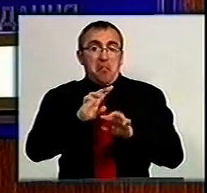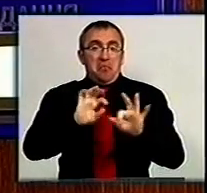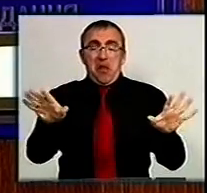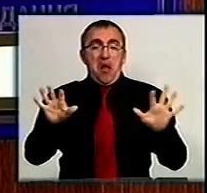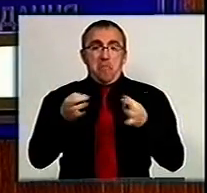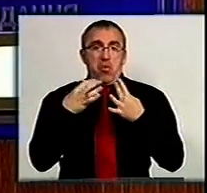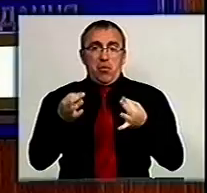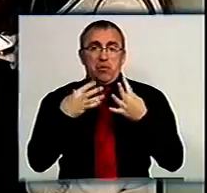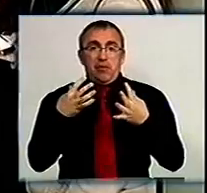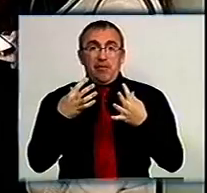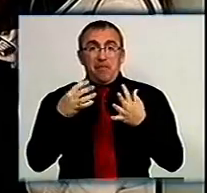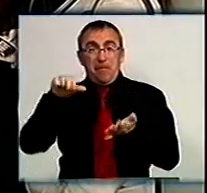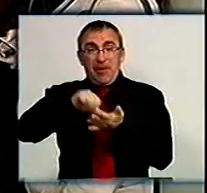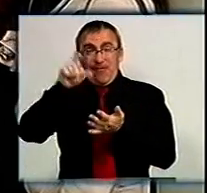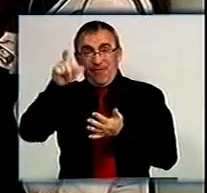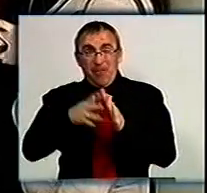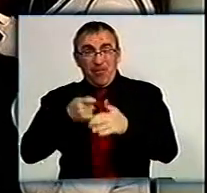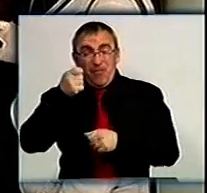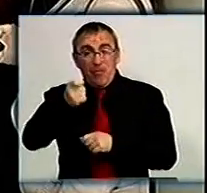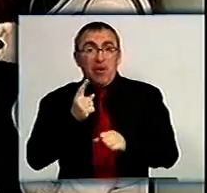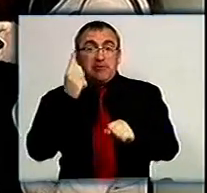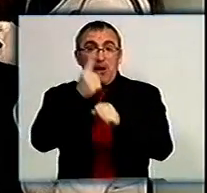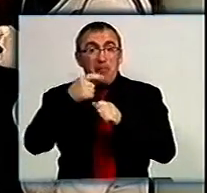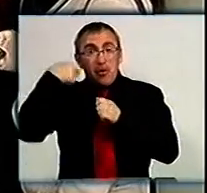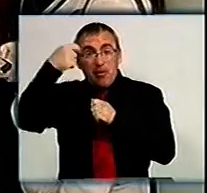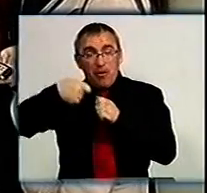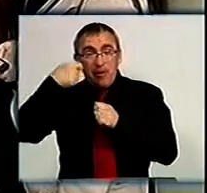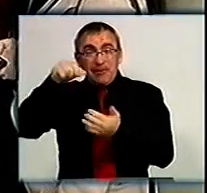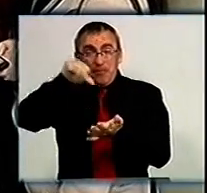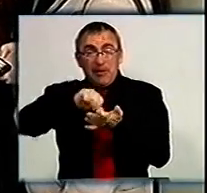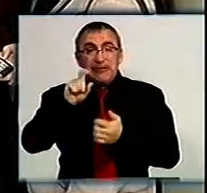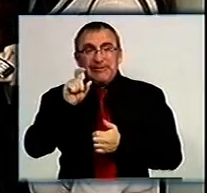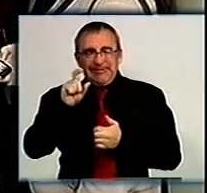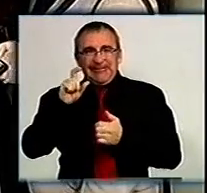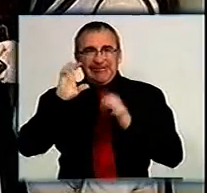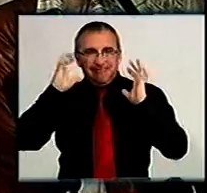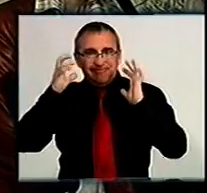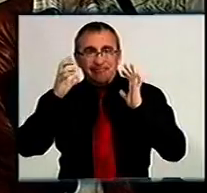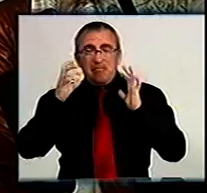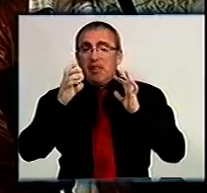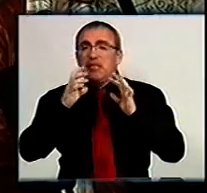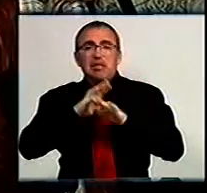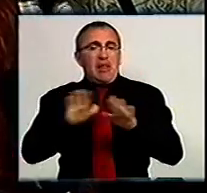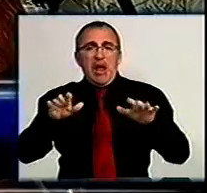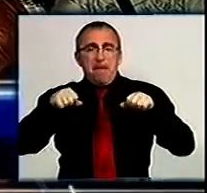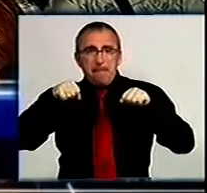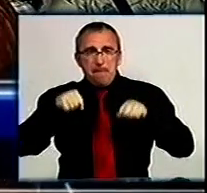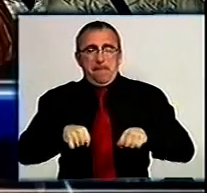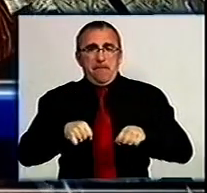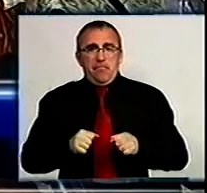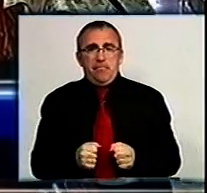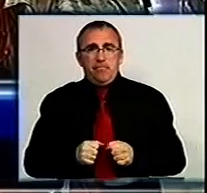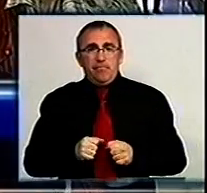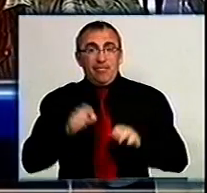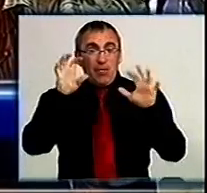пояснили. Представник позивача наголошує, заборонити зйомку представникам ЗМІ суддя не мала права. Відповідно до законодавства